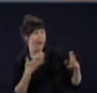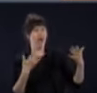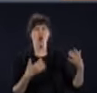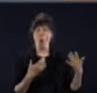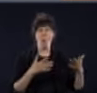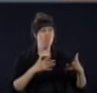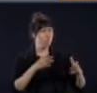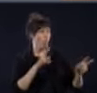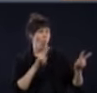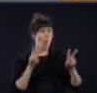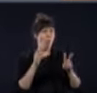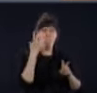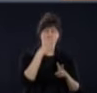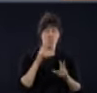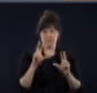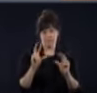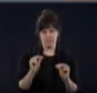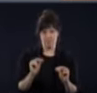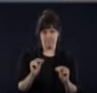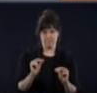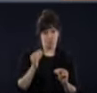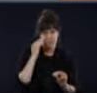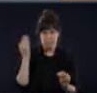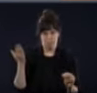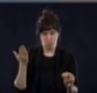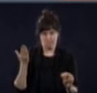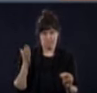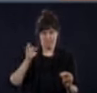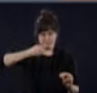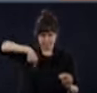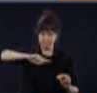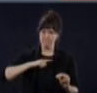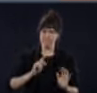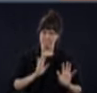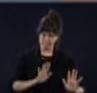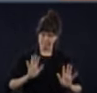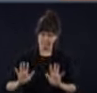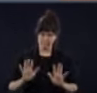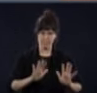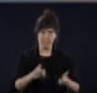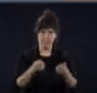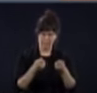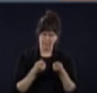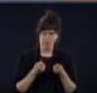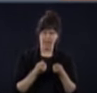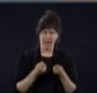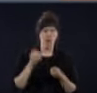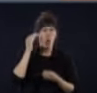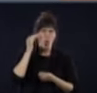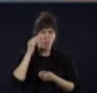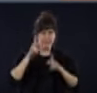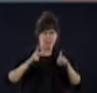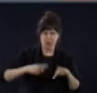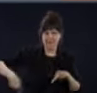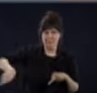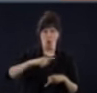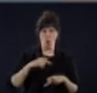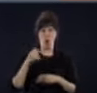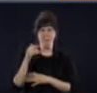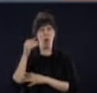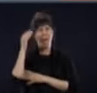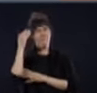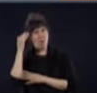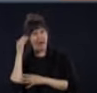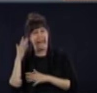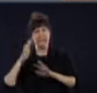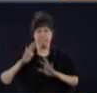de faire ça, mais certainement qu travaille dans ce sens-là. On est conscient que les gens commencent à être tannés, le moral, des fois, peut décliner, puis tout ça, puis